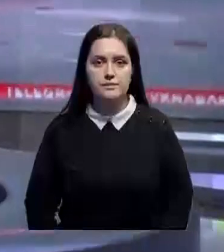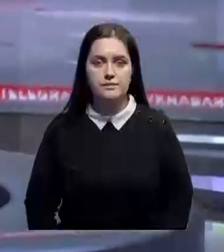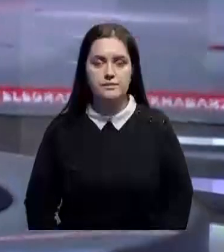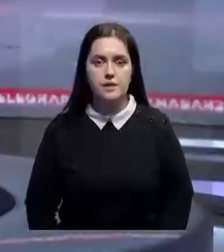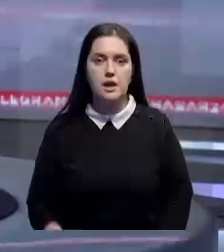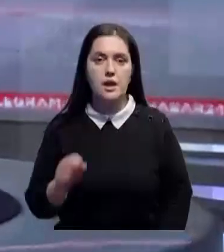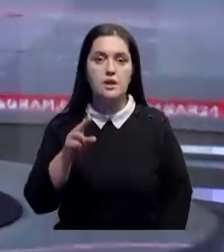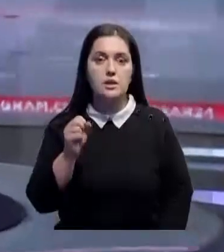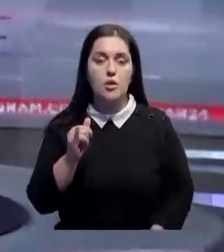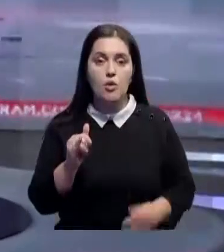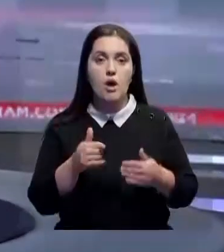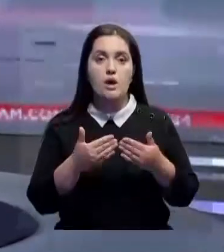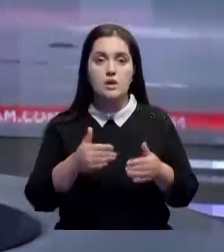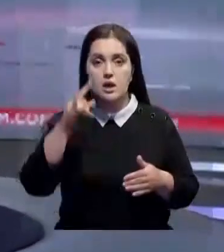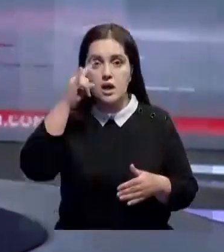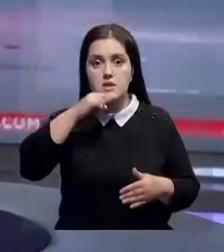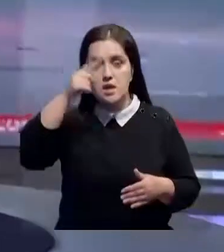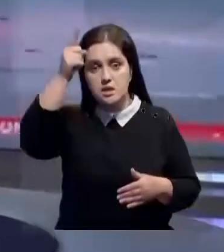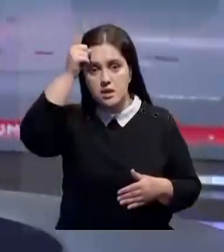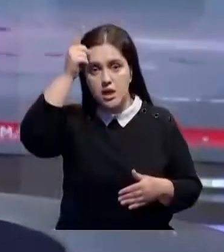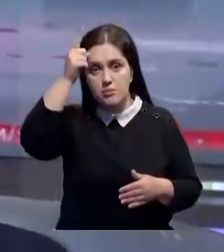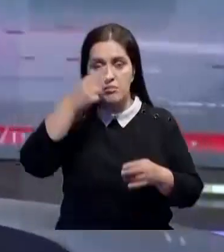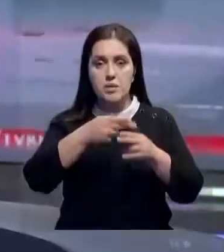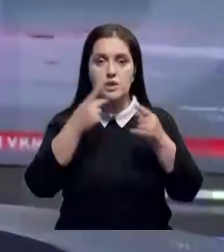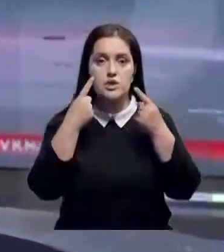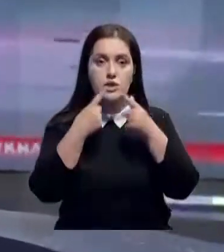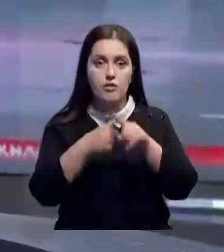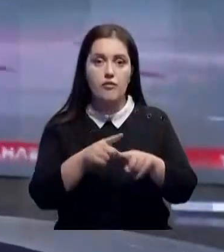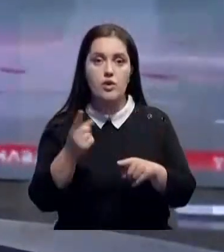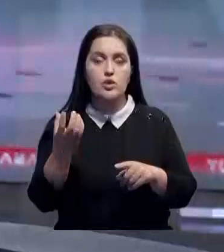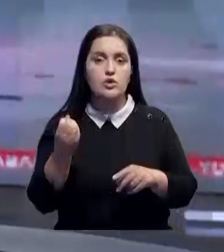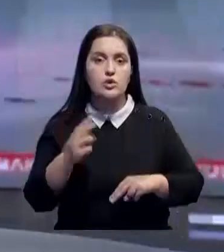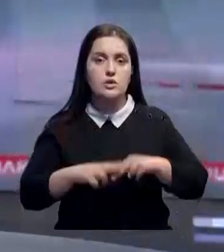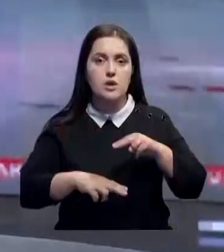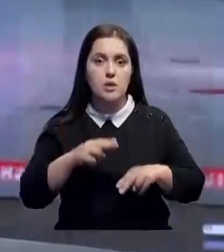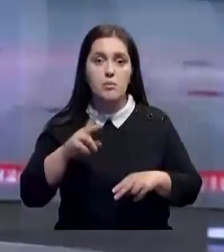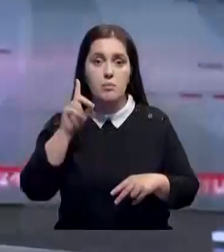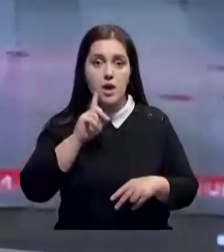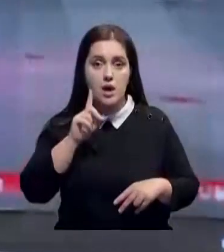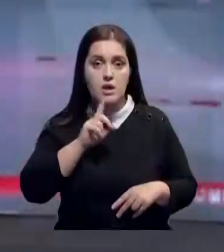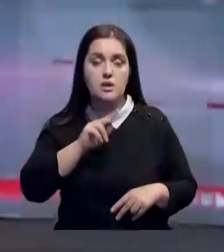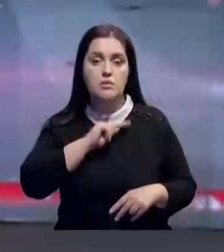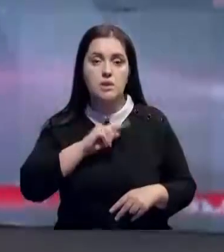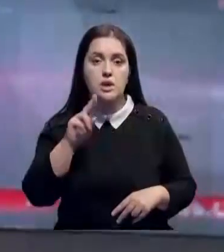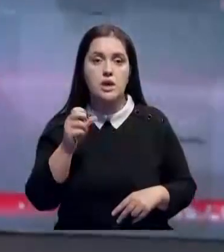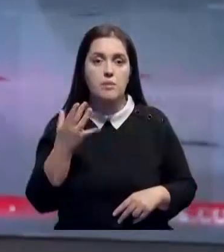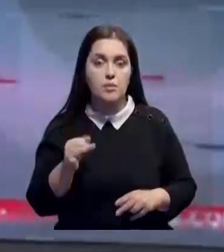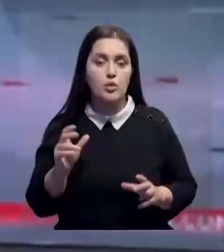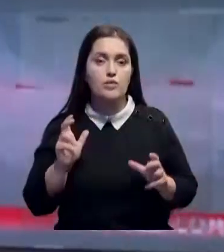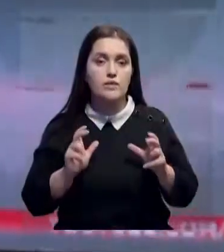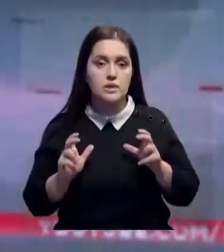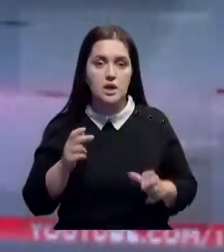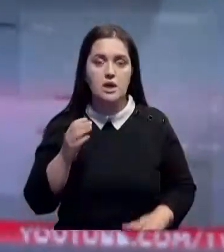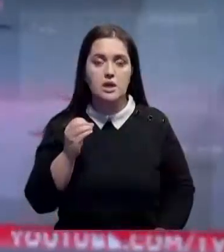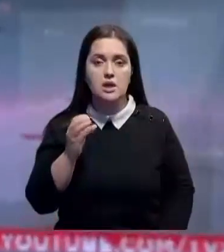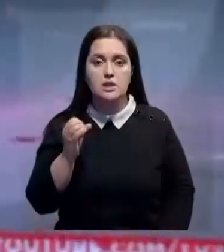В Актау открылся казахско-немецкий институт устойчивой инженерии. Его здание еще строится, поэтому пока вуз работает на базе Каспийского